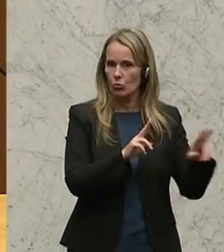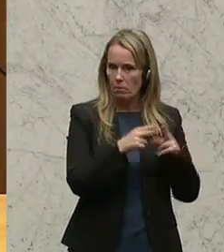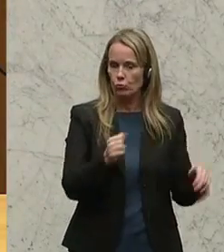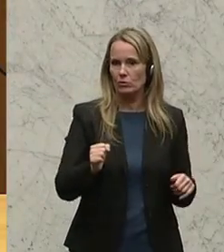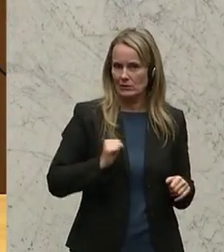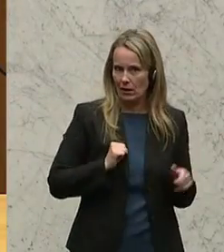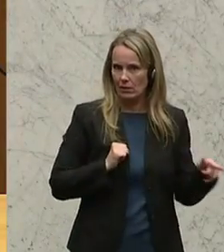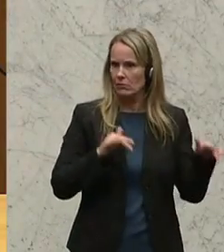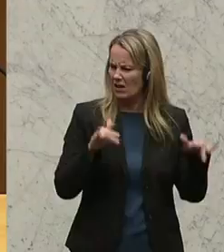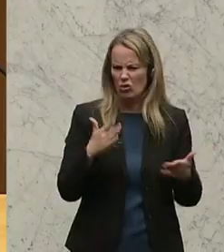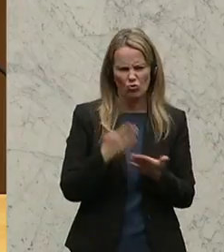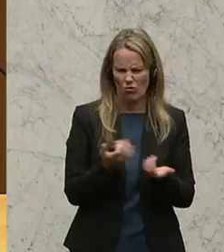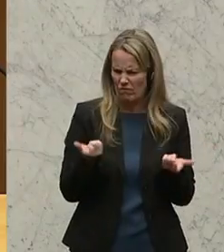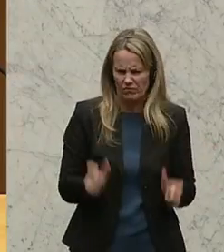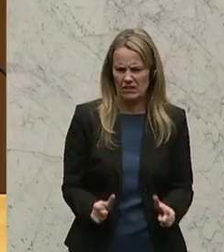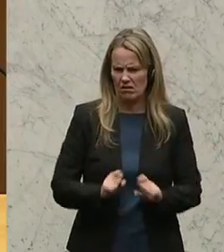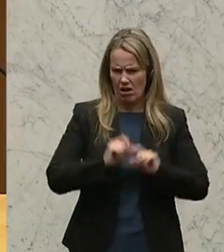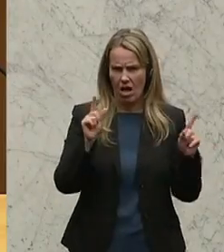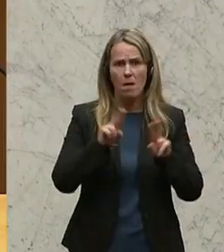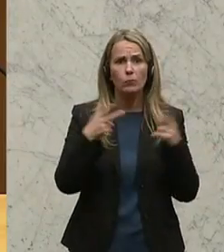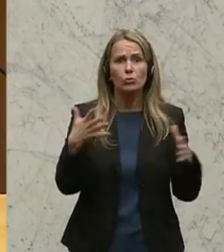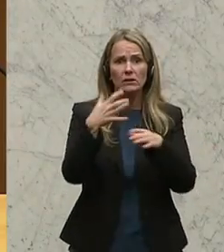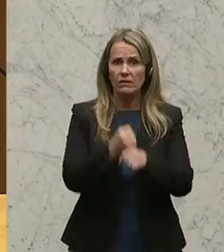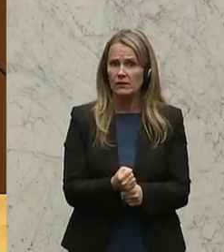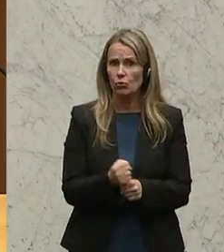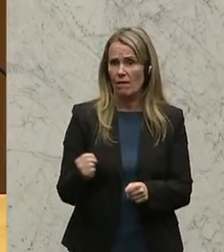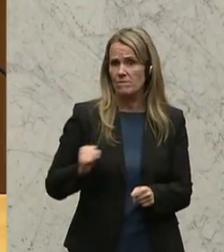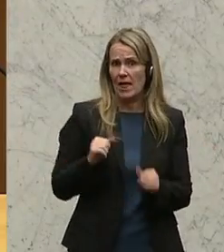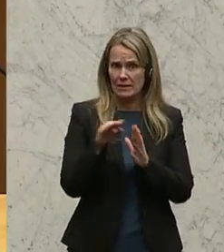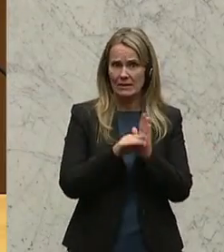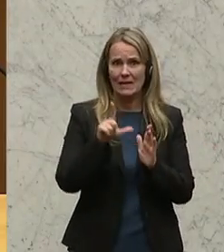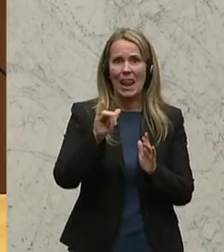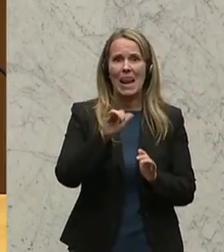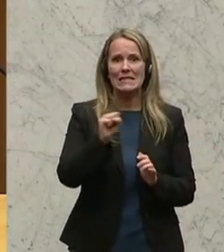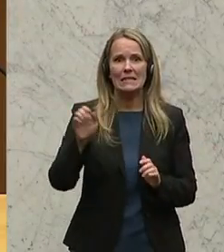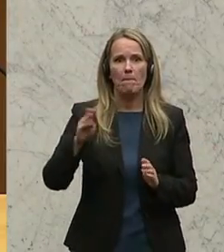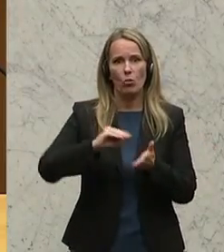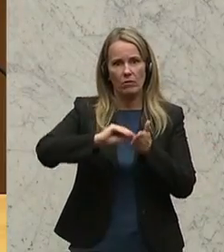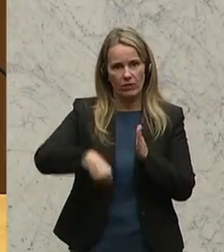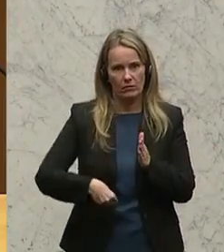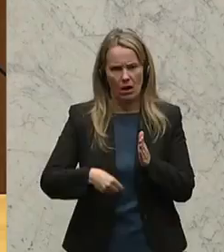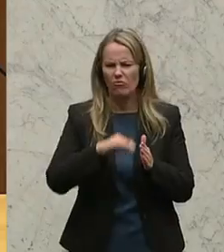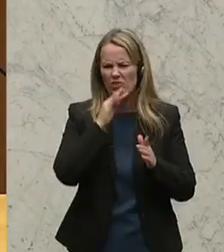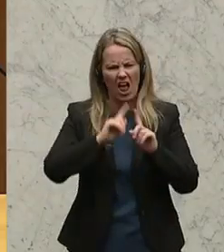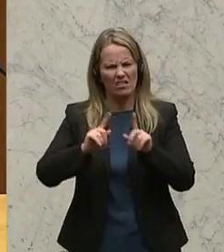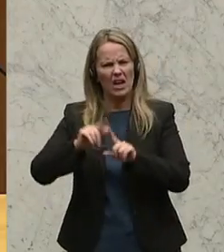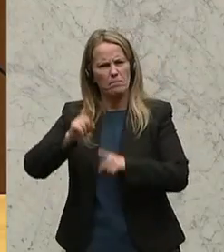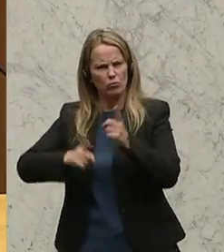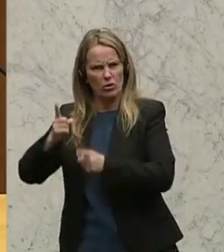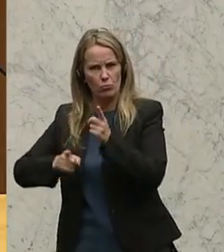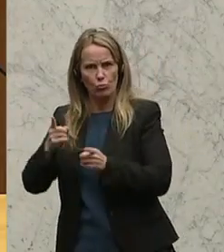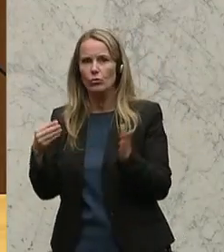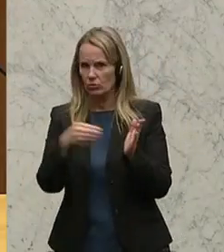erbringen hat, ist festgeschrieben. Der Bundesverfassung, Wehrgesetz, Lissabon-Verträge, viele andere Bestimmungen. Und